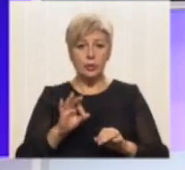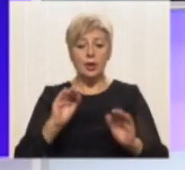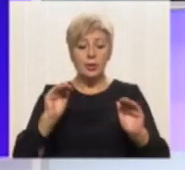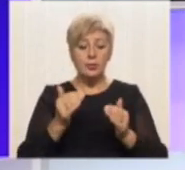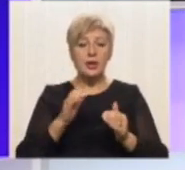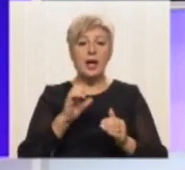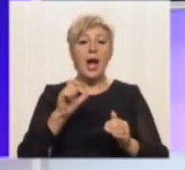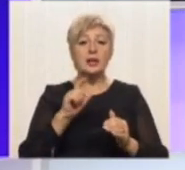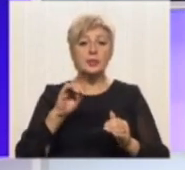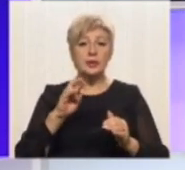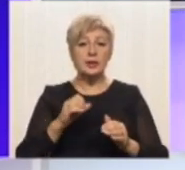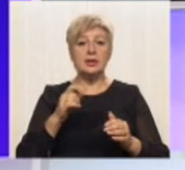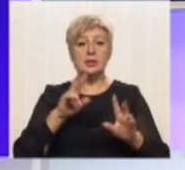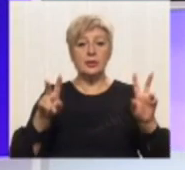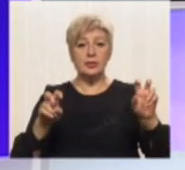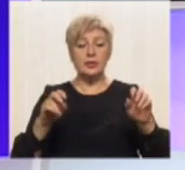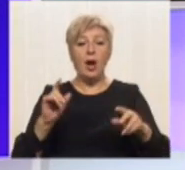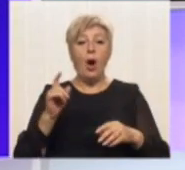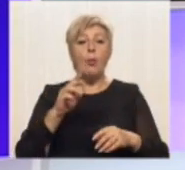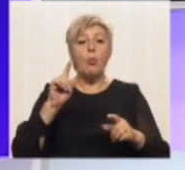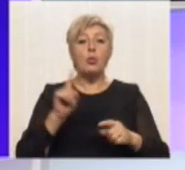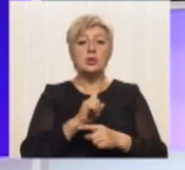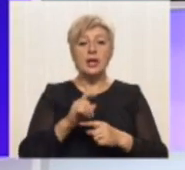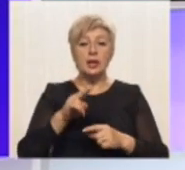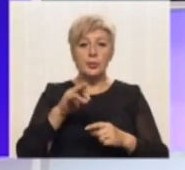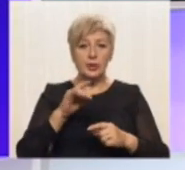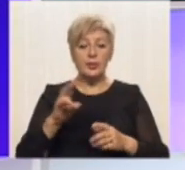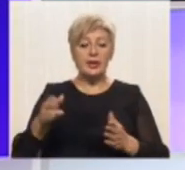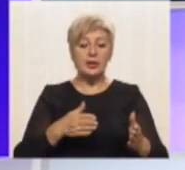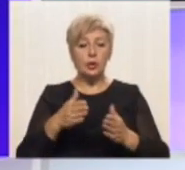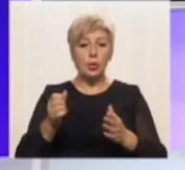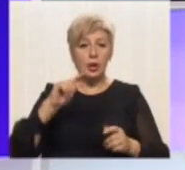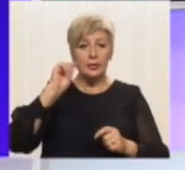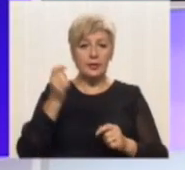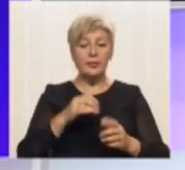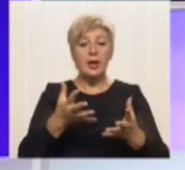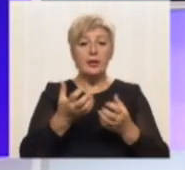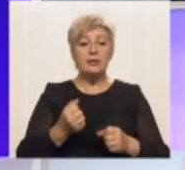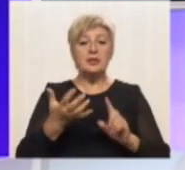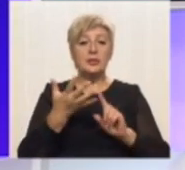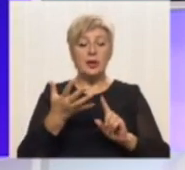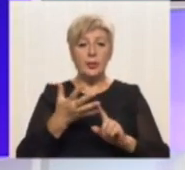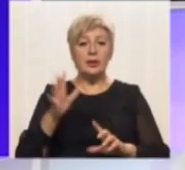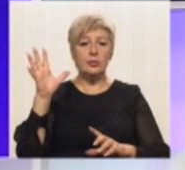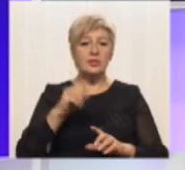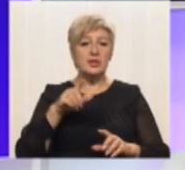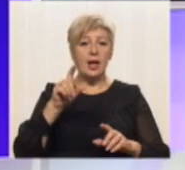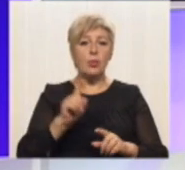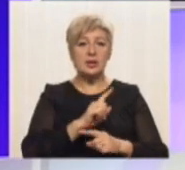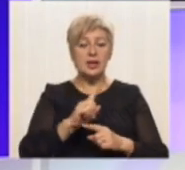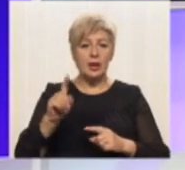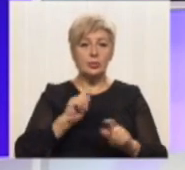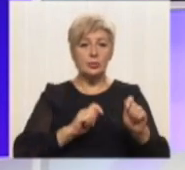-експозиція під назвою «Музейний предмет на дорогах війни» візьме участь у п'ятому всеукраїнському музейному фестивалі. Випадок, коли